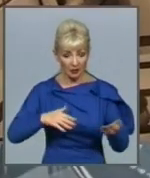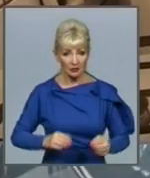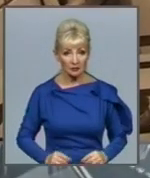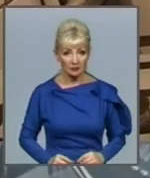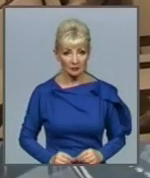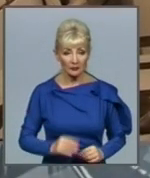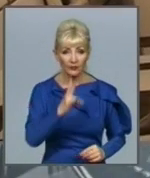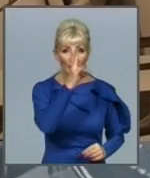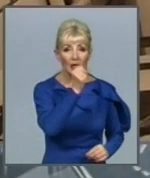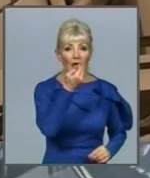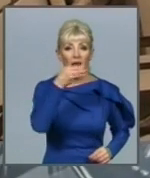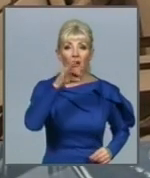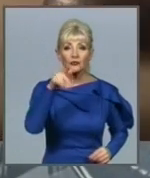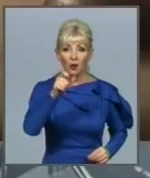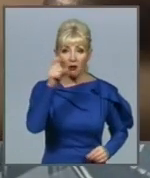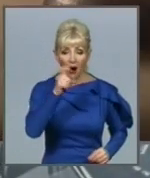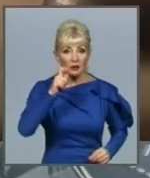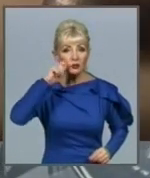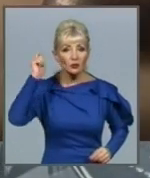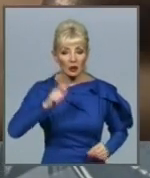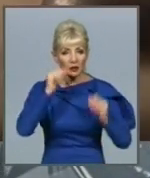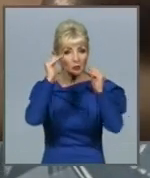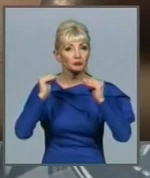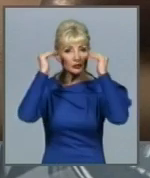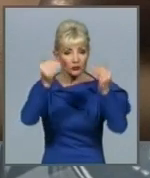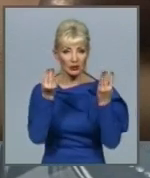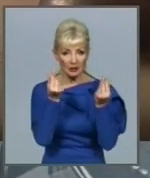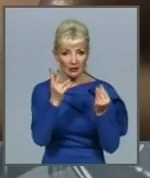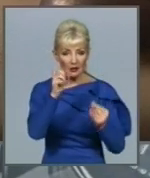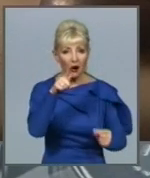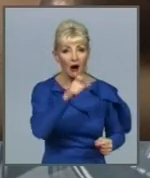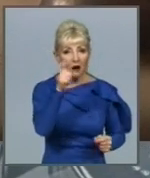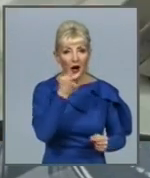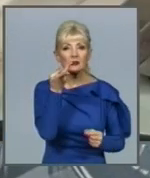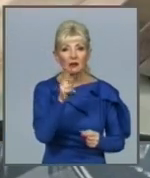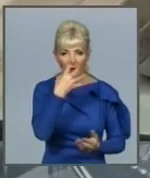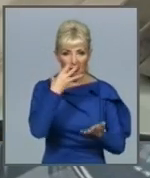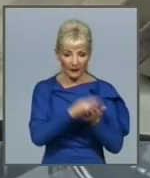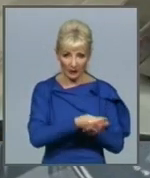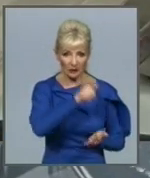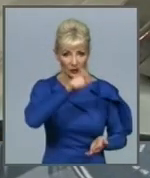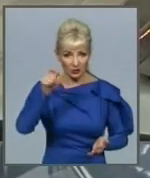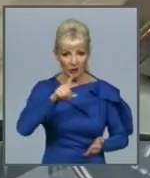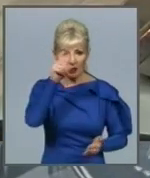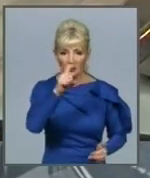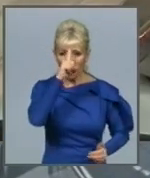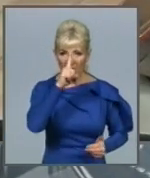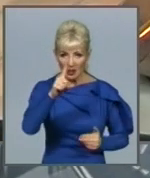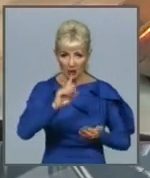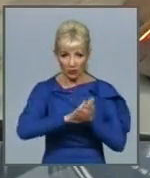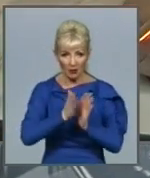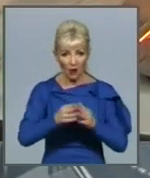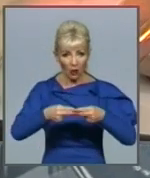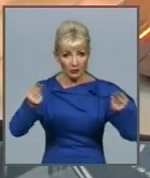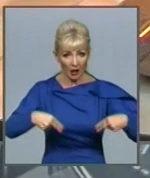Нафтогаз України підвищила ціни на газ для своїх побутових клієнтів за місячним контрактом. У жовтні тариф